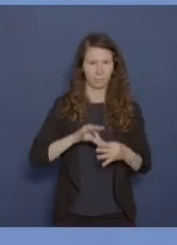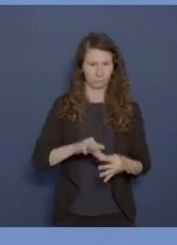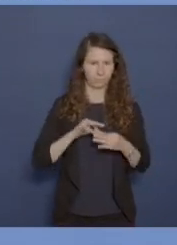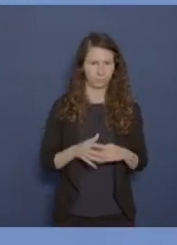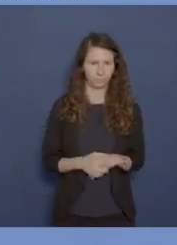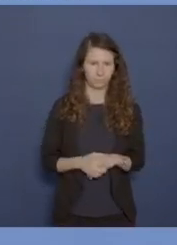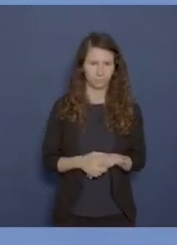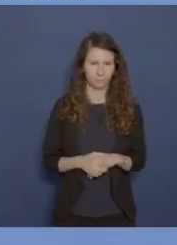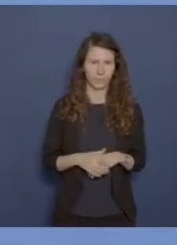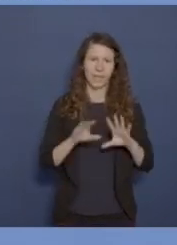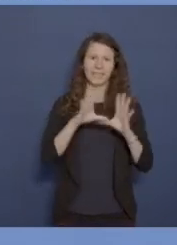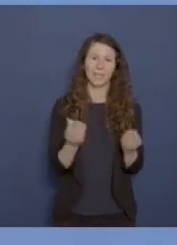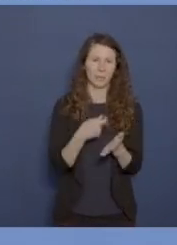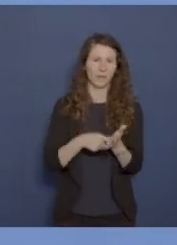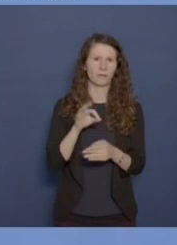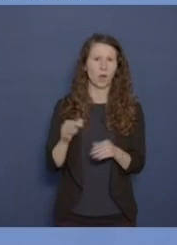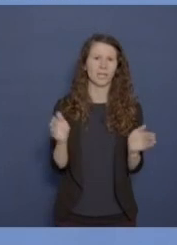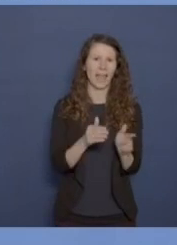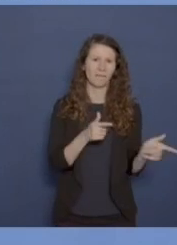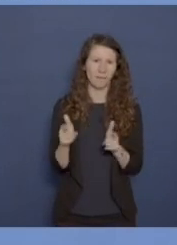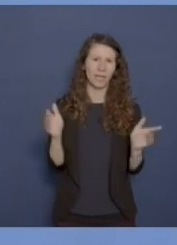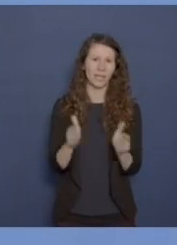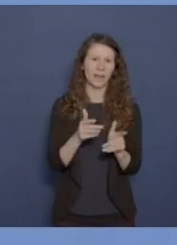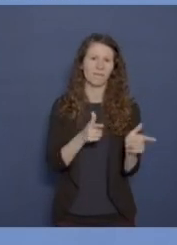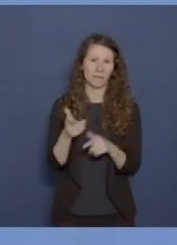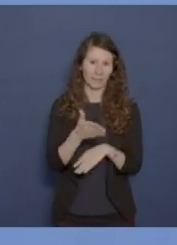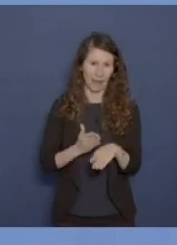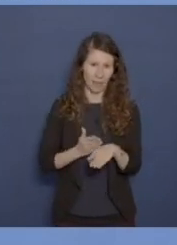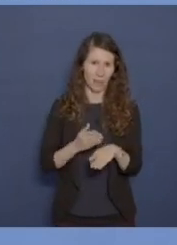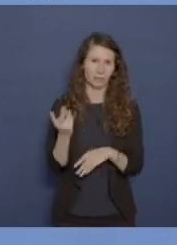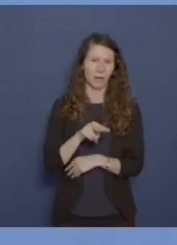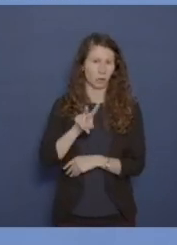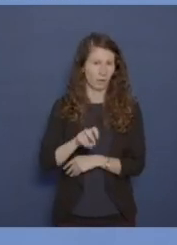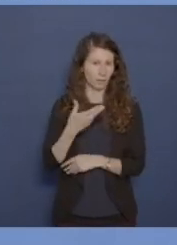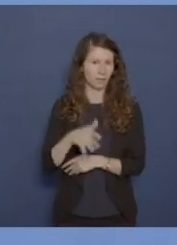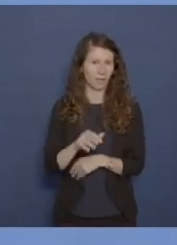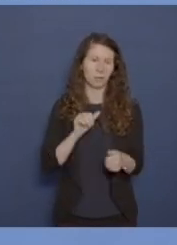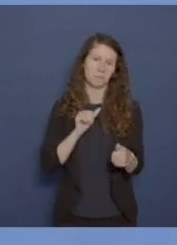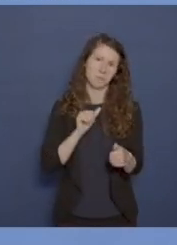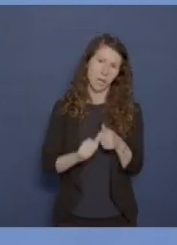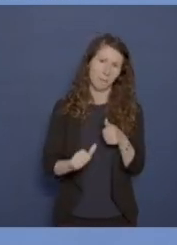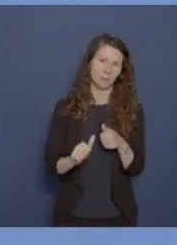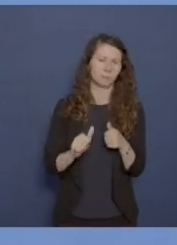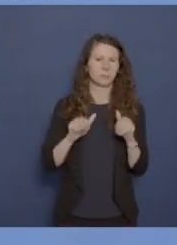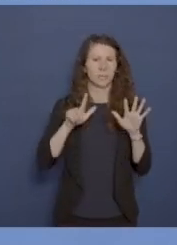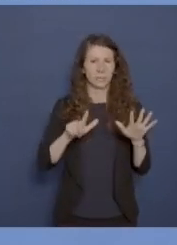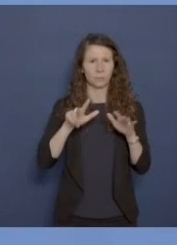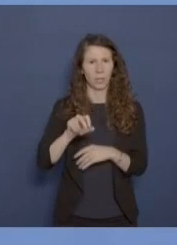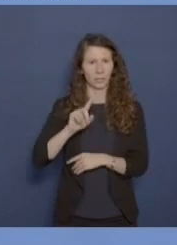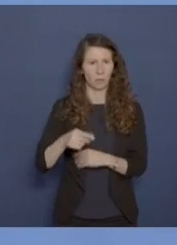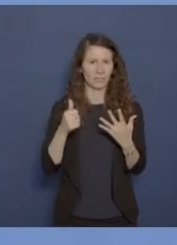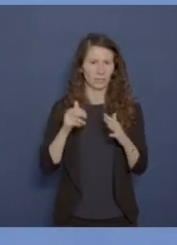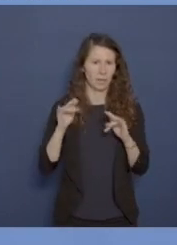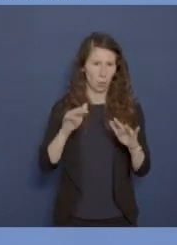Der Gesamtwert der Genehmigungen für Kleinwaffen und Kleinwaffenteile belief sich 2020 auf rund 37,6 Millionen.